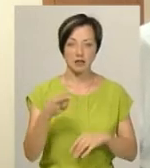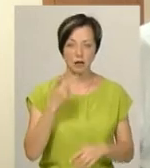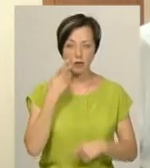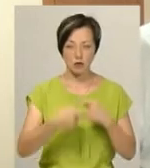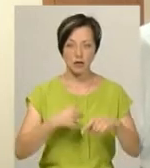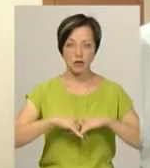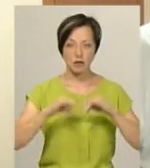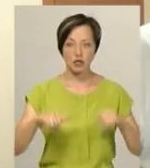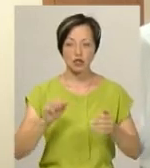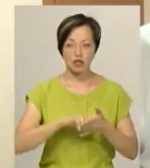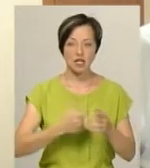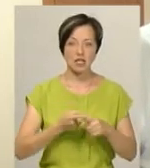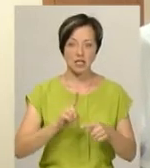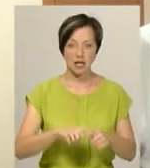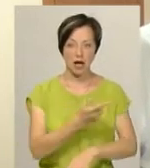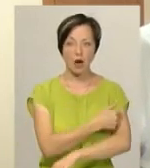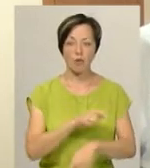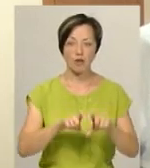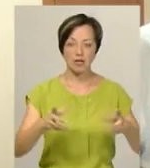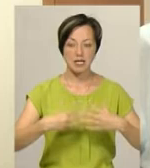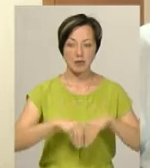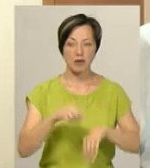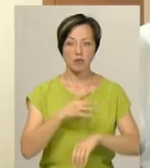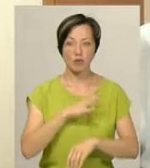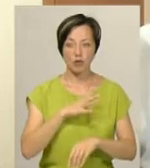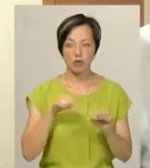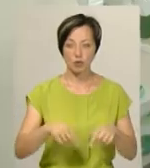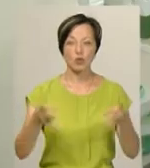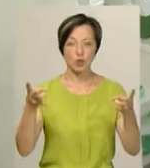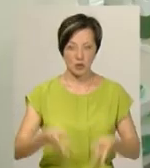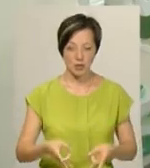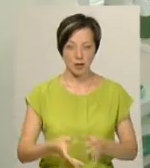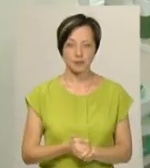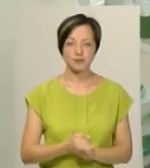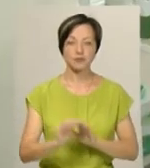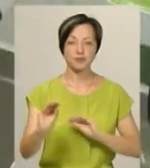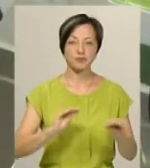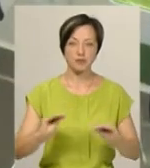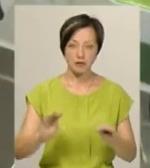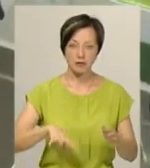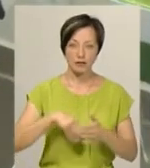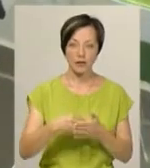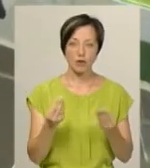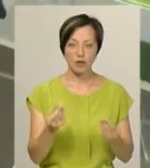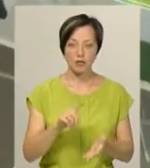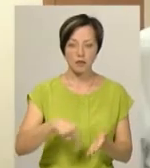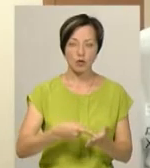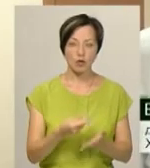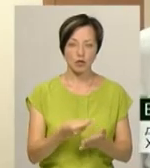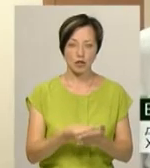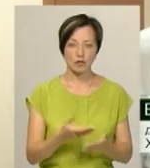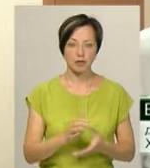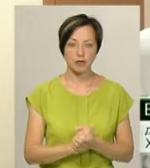постійно збільшується. Через те амбулаторія сімейної медицини була тут доцільна. Облаштували амбулаторію за гроші з міського бюджету.